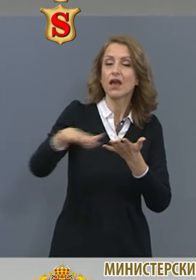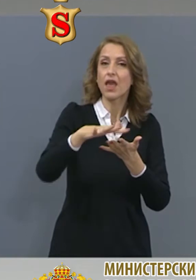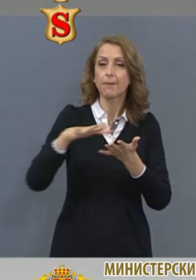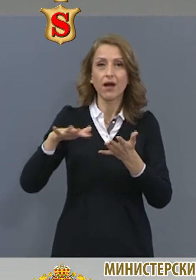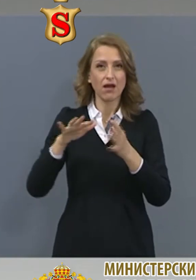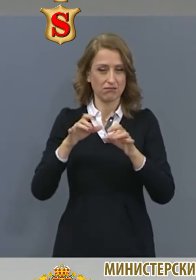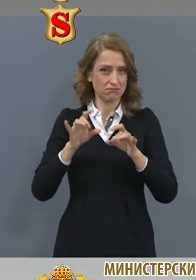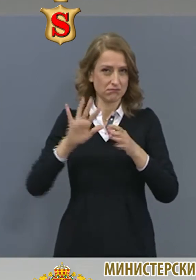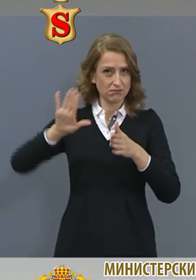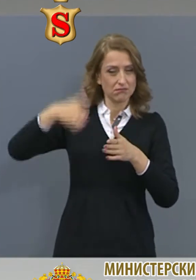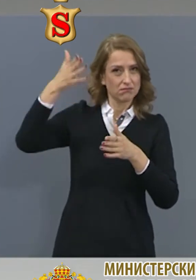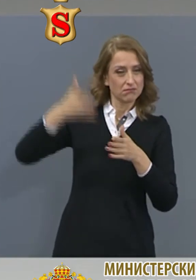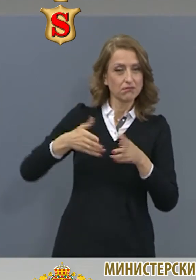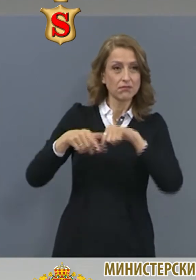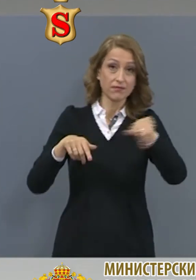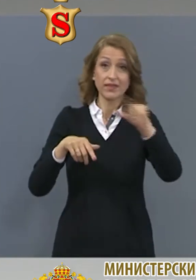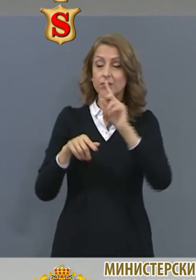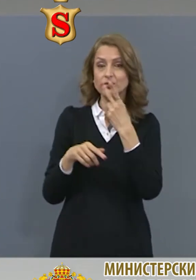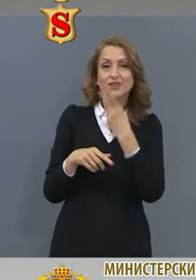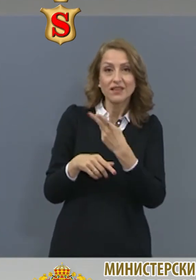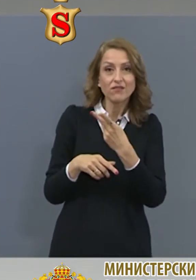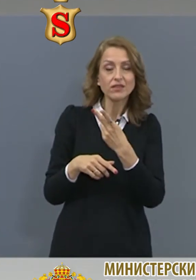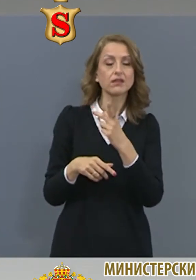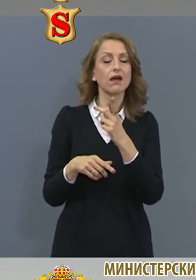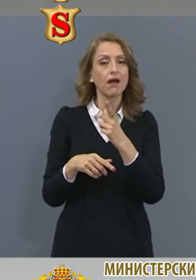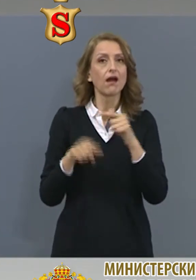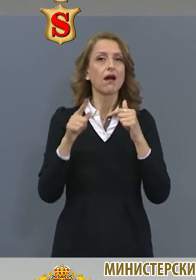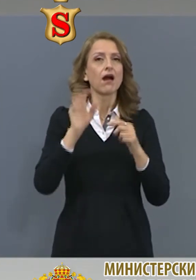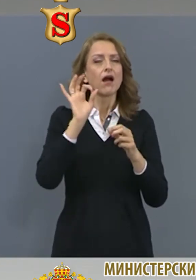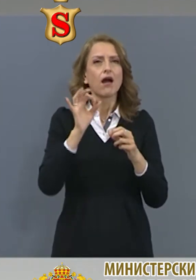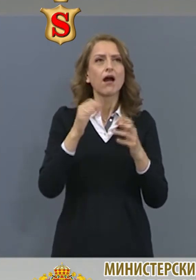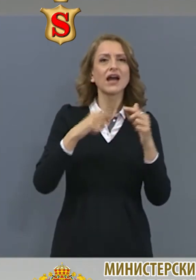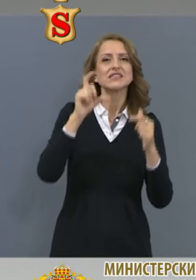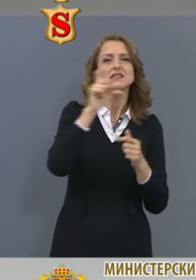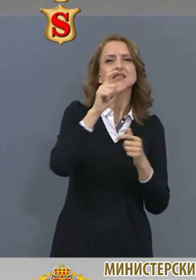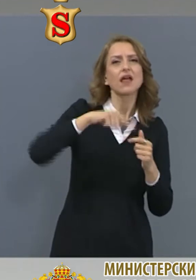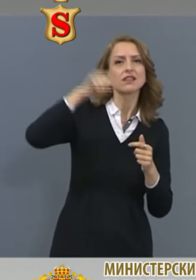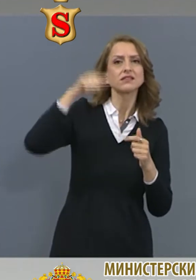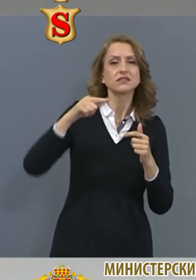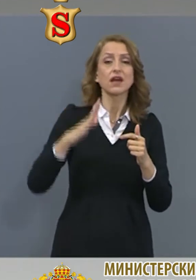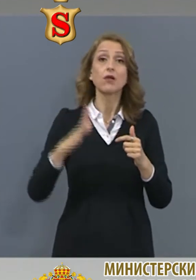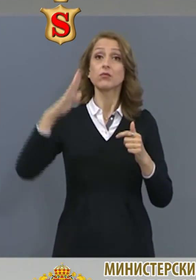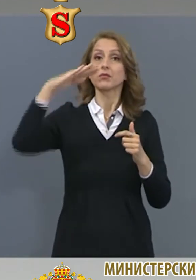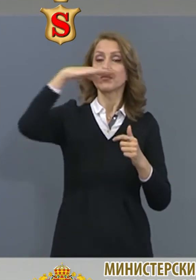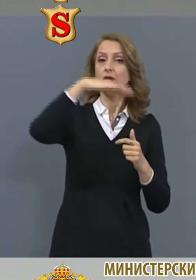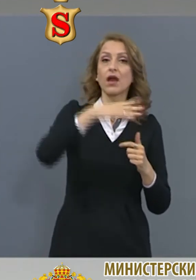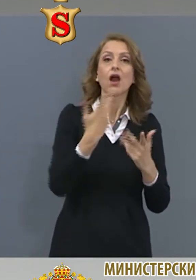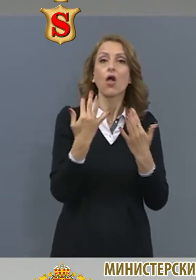може да видите статистики, визуализации на статистики за епидемиологичната обстановка в страната.